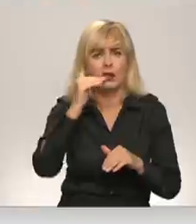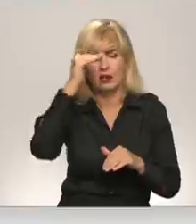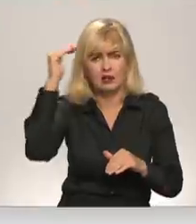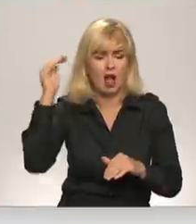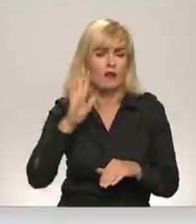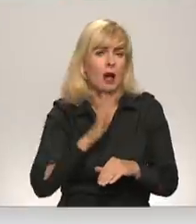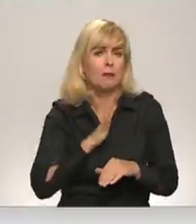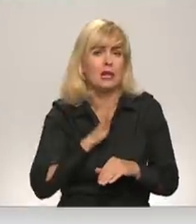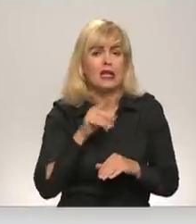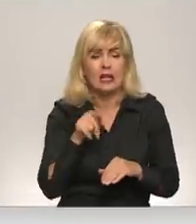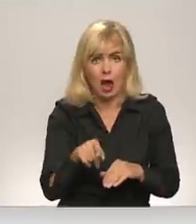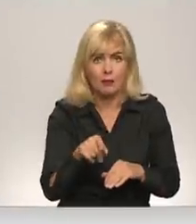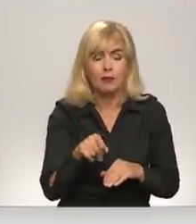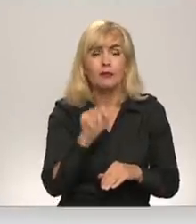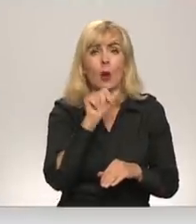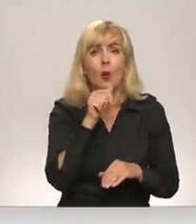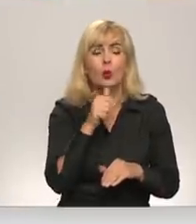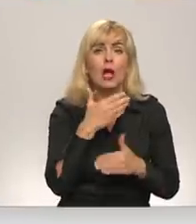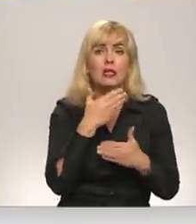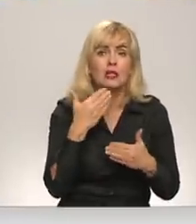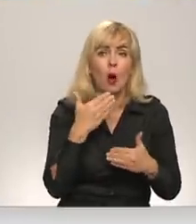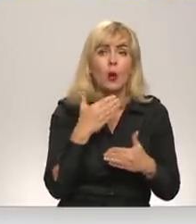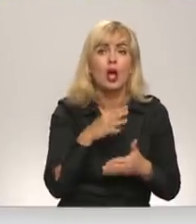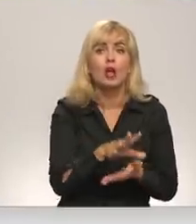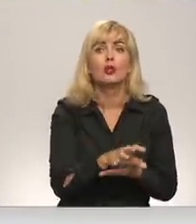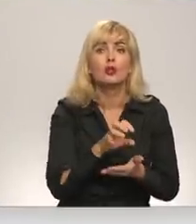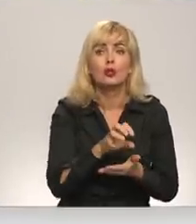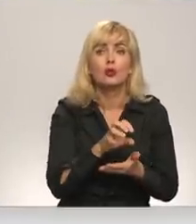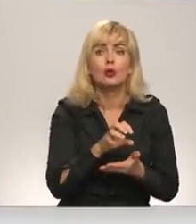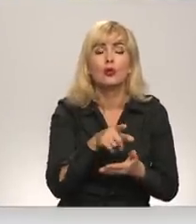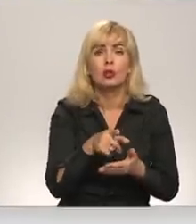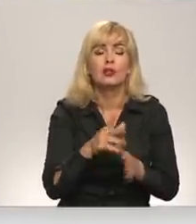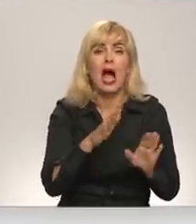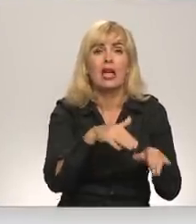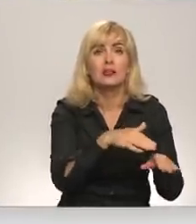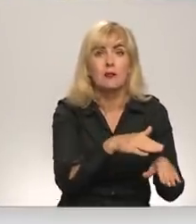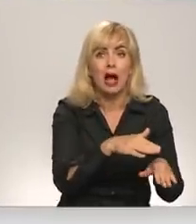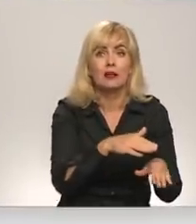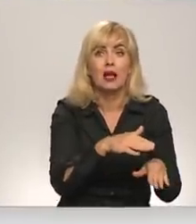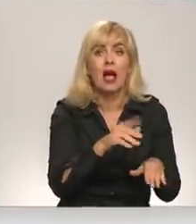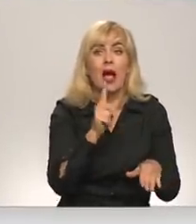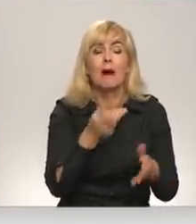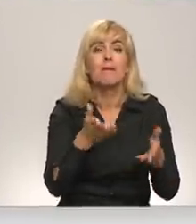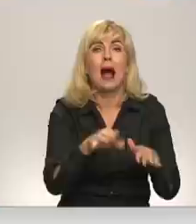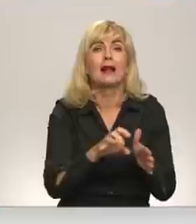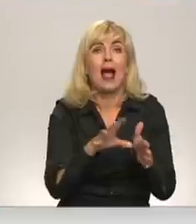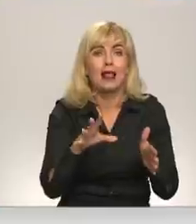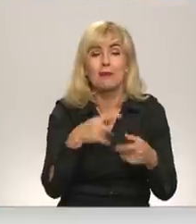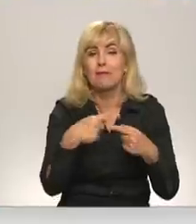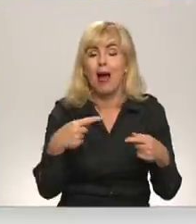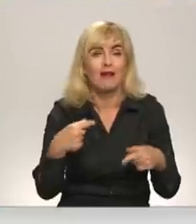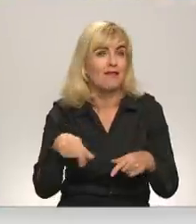tas, ka ūdens stāv, tagad sūk un viss aizpildēja. Atslēgts. Palikusi tik elektrība. Pārējais nekas